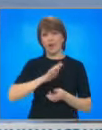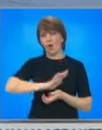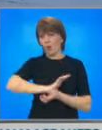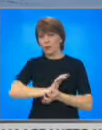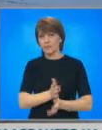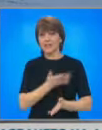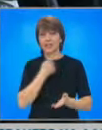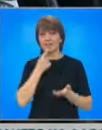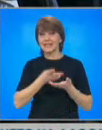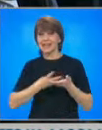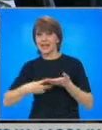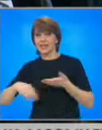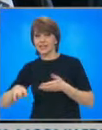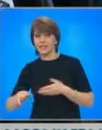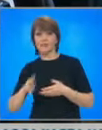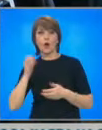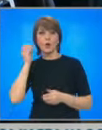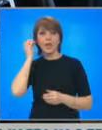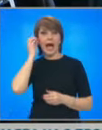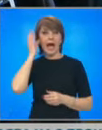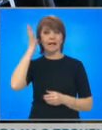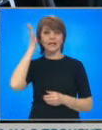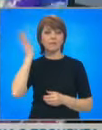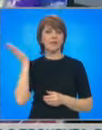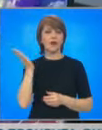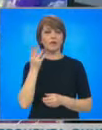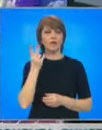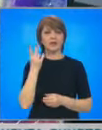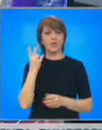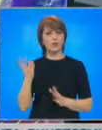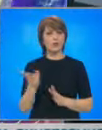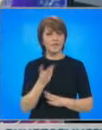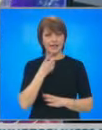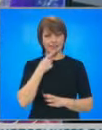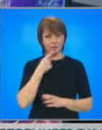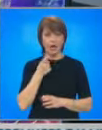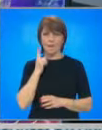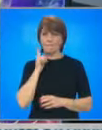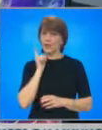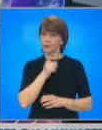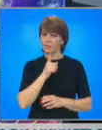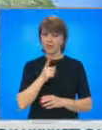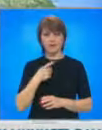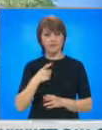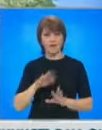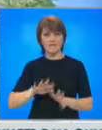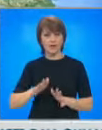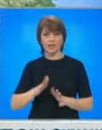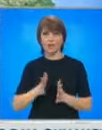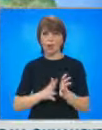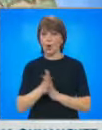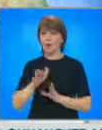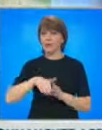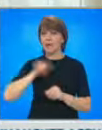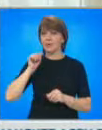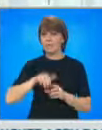за излизането на института от академията през 2018-та. Предупредиха и, че има голяма вероятност много хора да напуснат